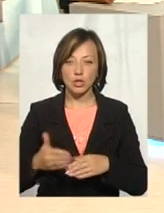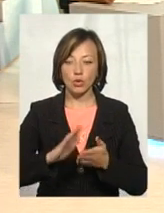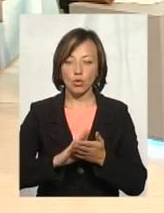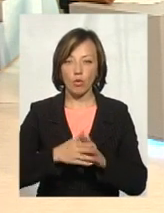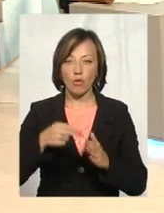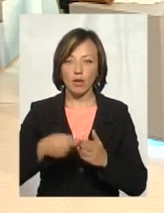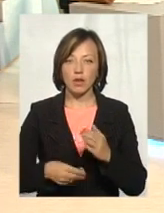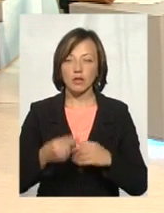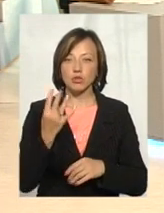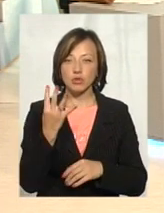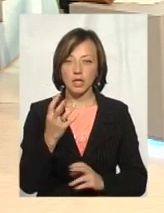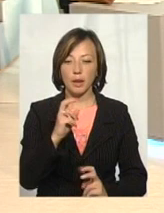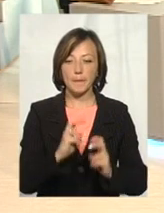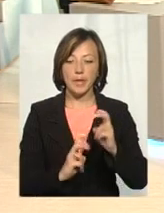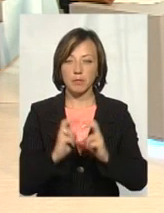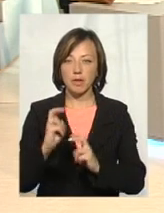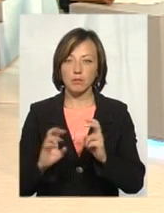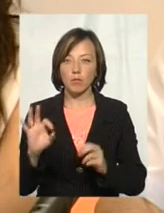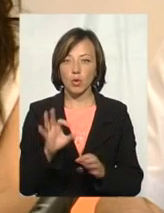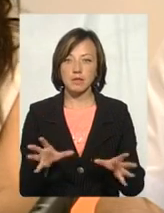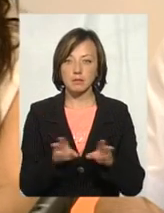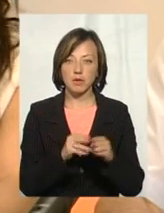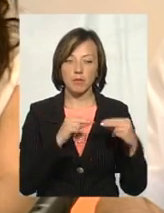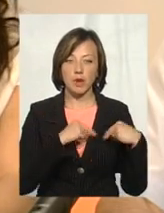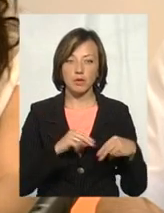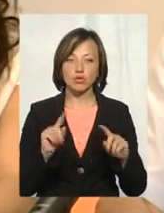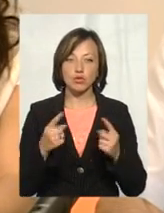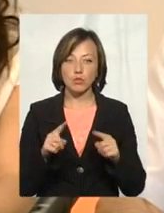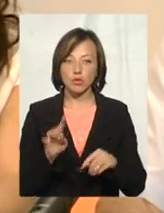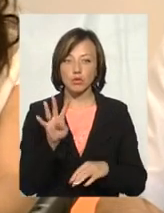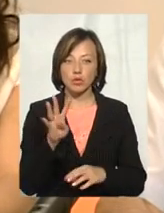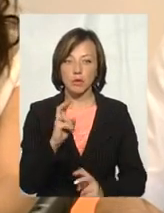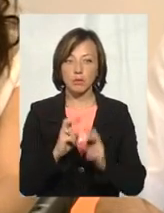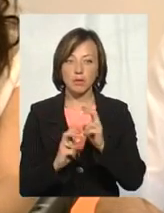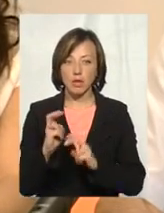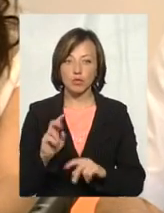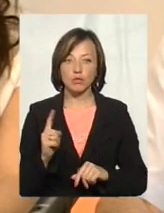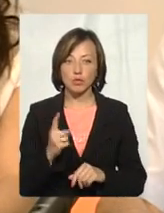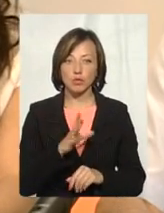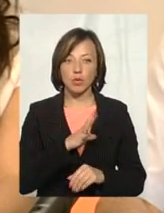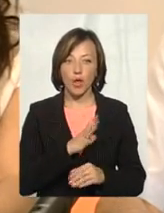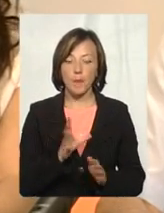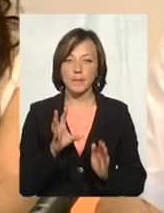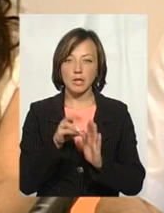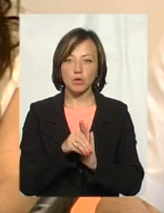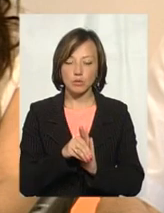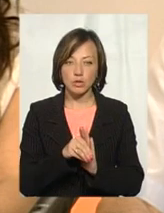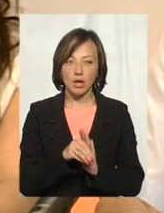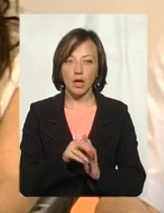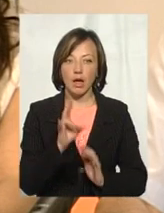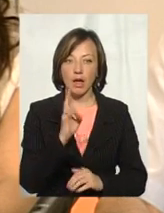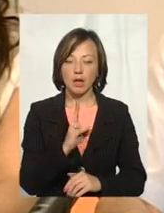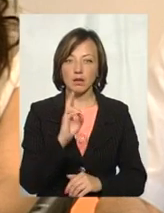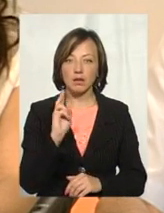договір 4 підприємства про співпрацю. Чому так, що 4 підприємства? Тому що було підключено і НКРІ,